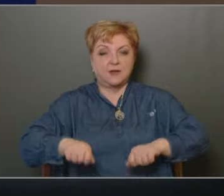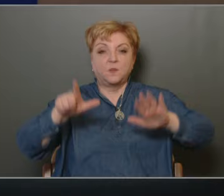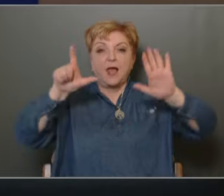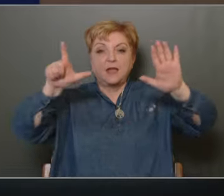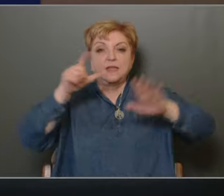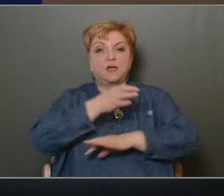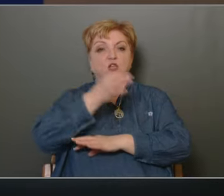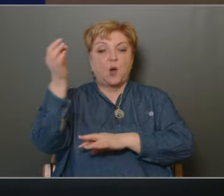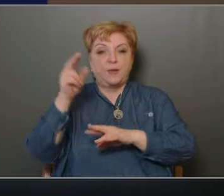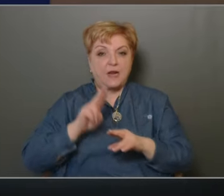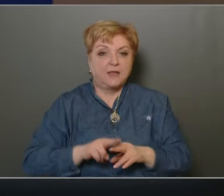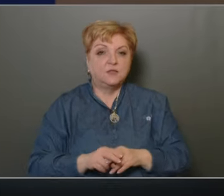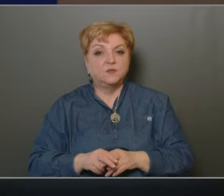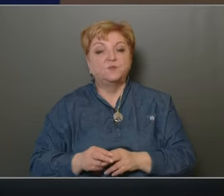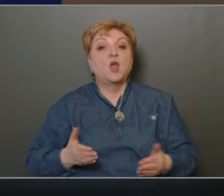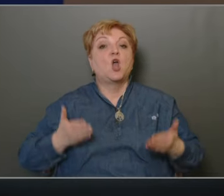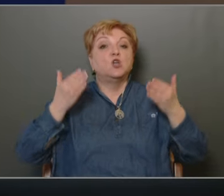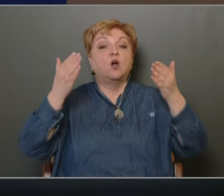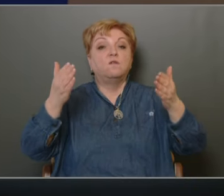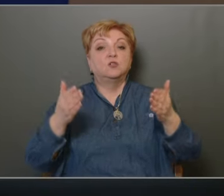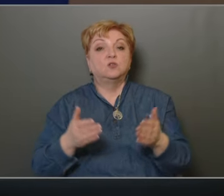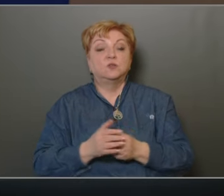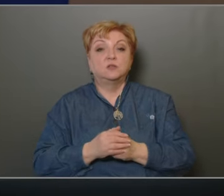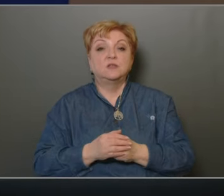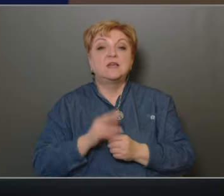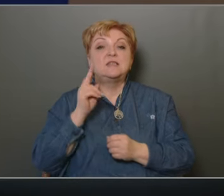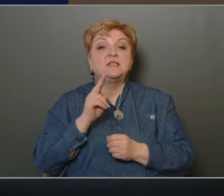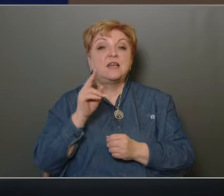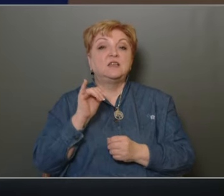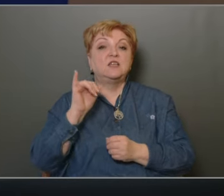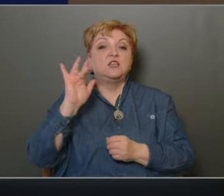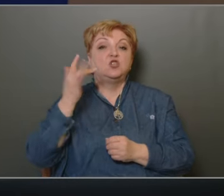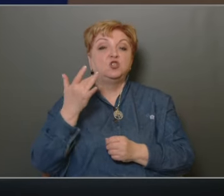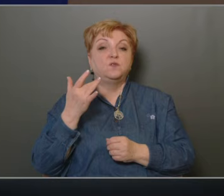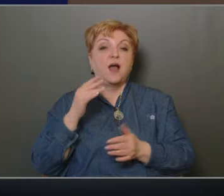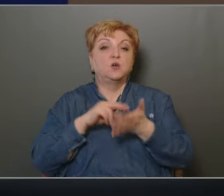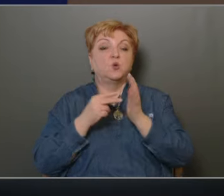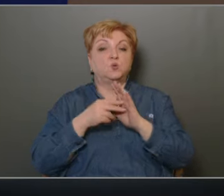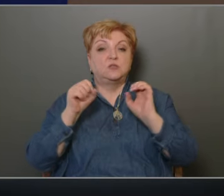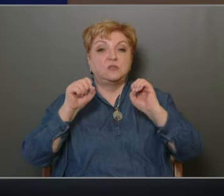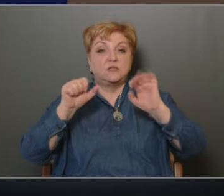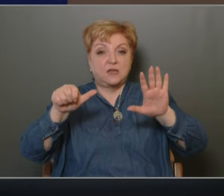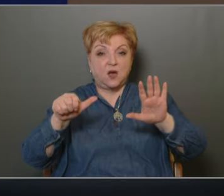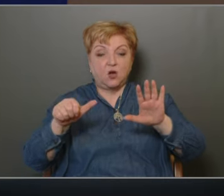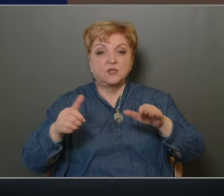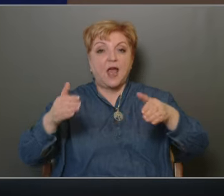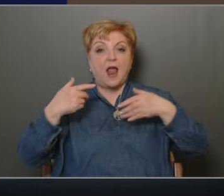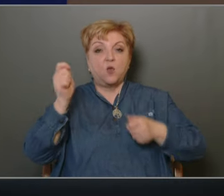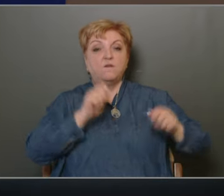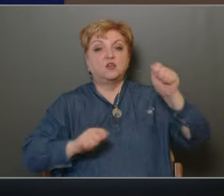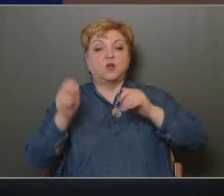hetedik napi rendünket, javaslat Szent István körút 16, elővásárlási